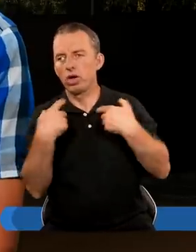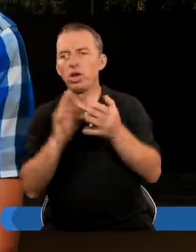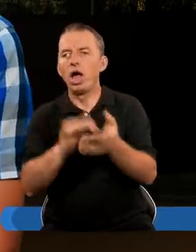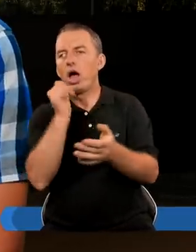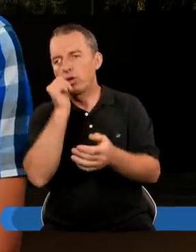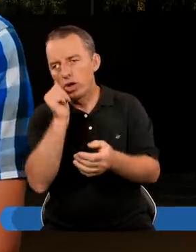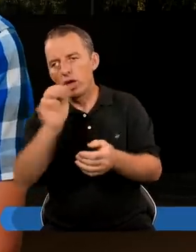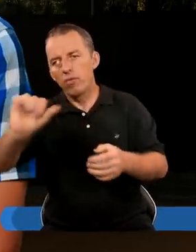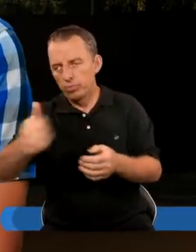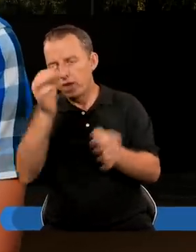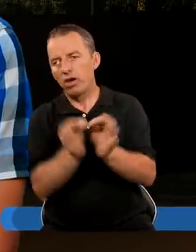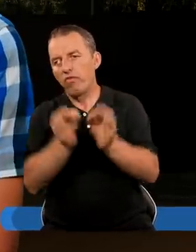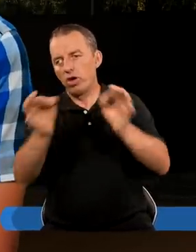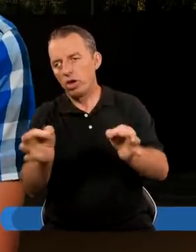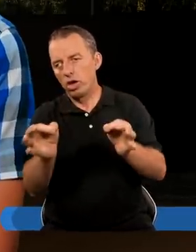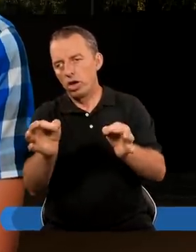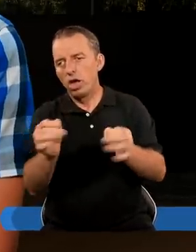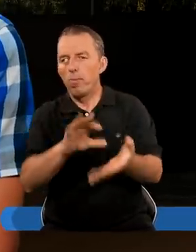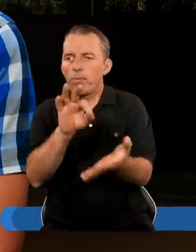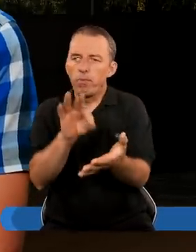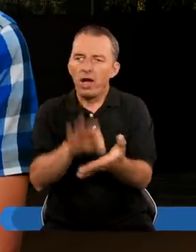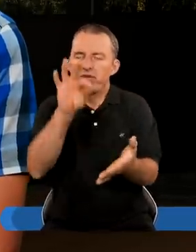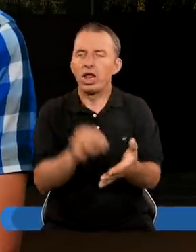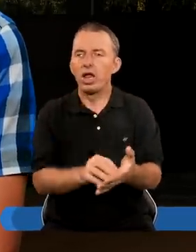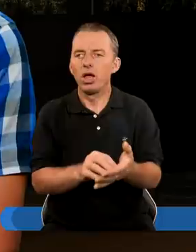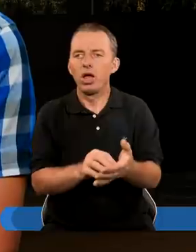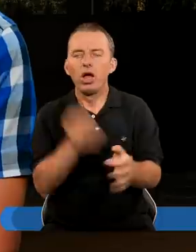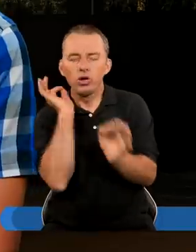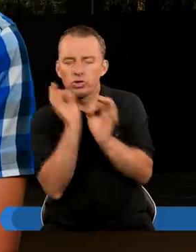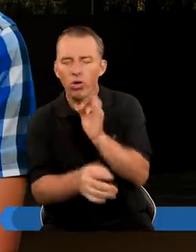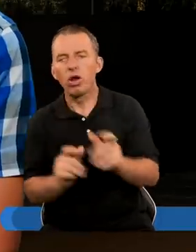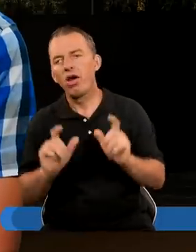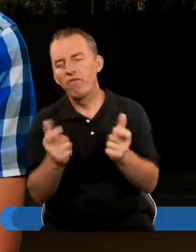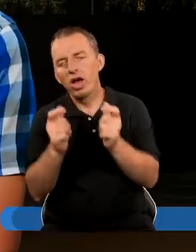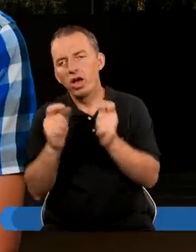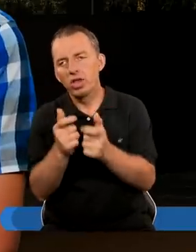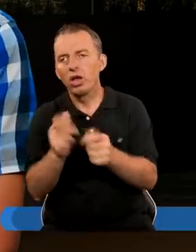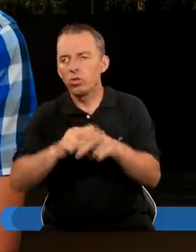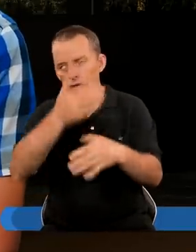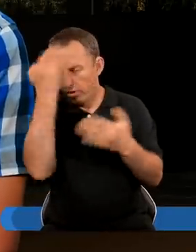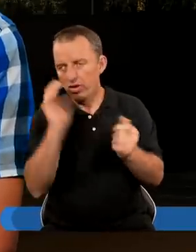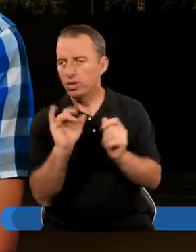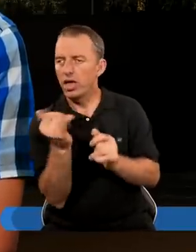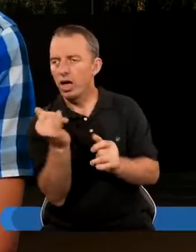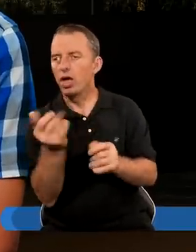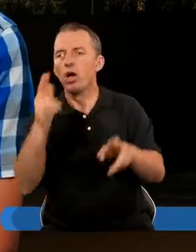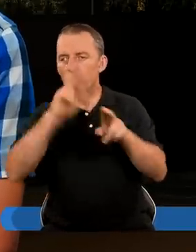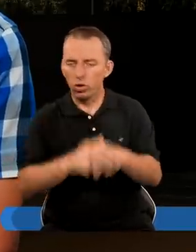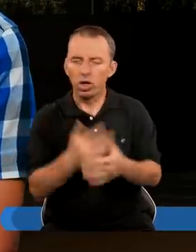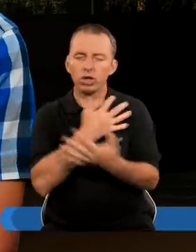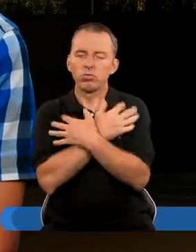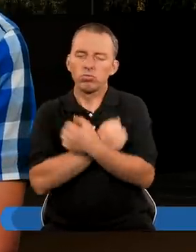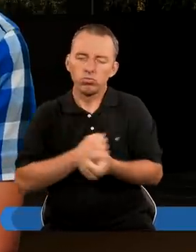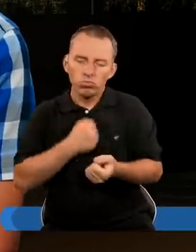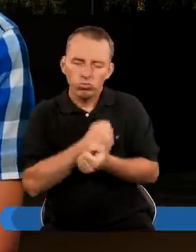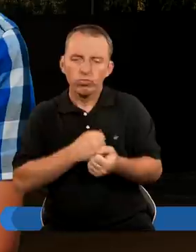życiem Na co dzień To jest pierwszy wymiar A drugi to są pewne Też Pewne szczególne wydarzenia Do końca my nie wiemy jakie Ale które